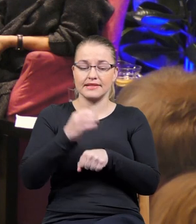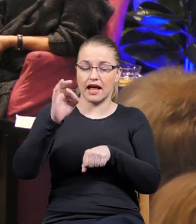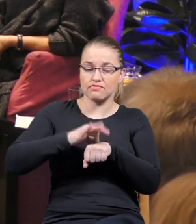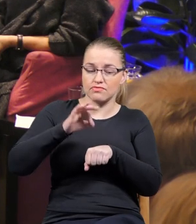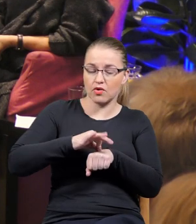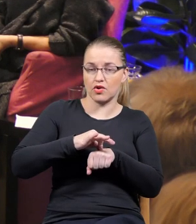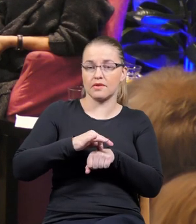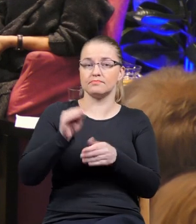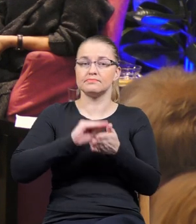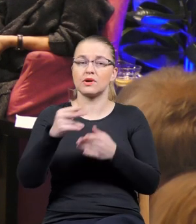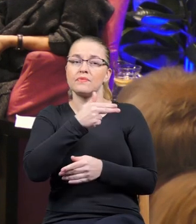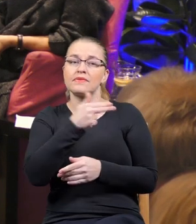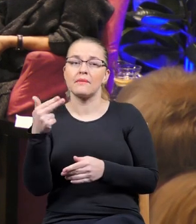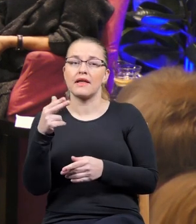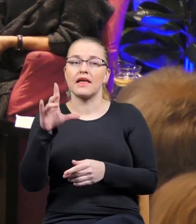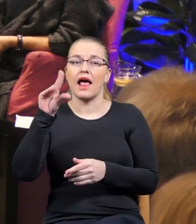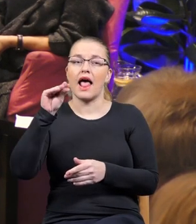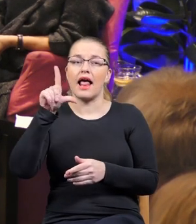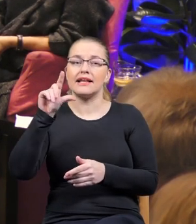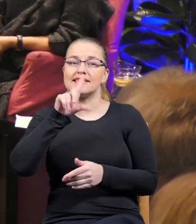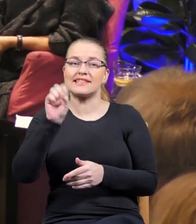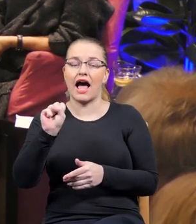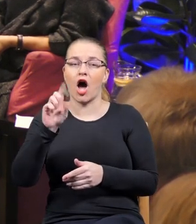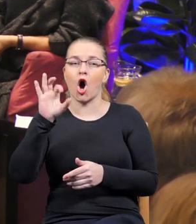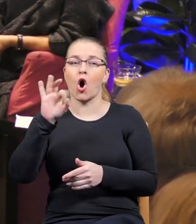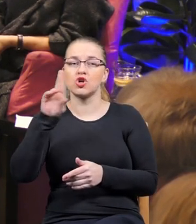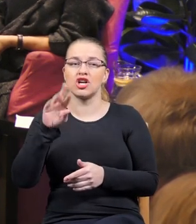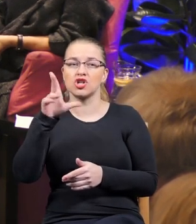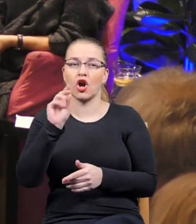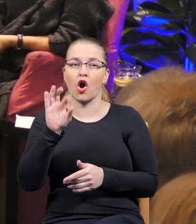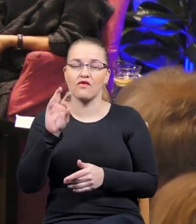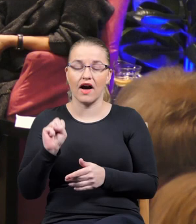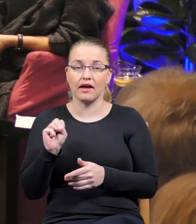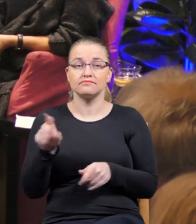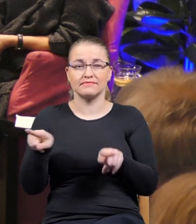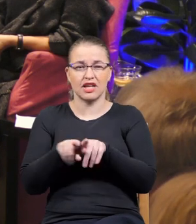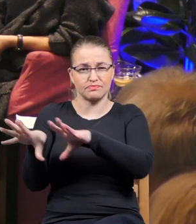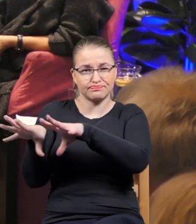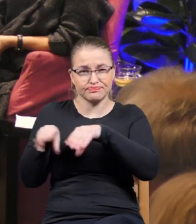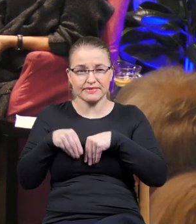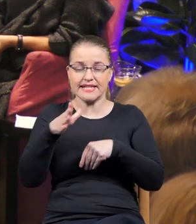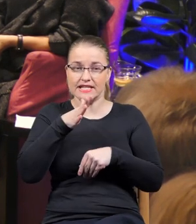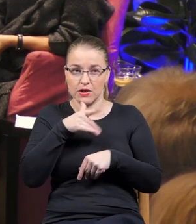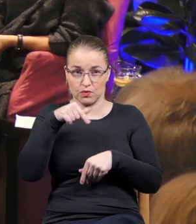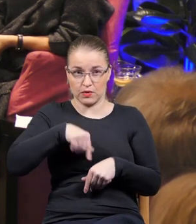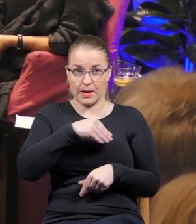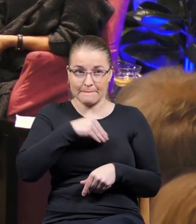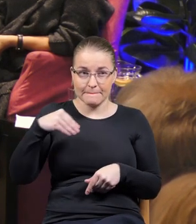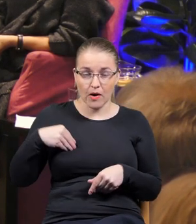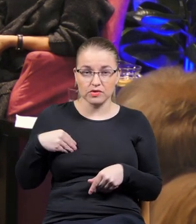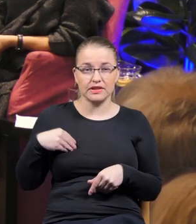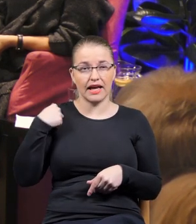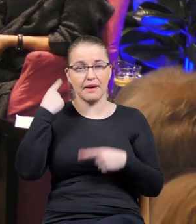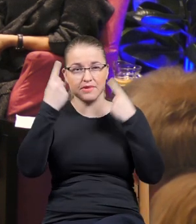o Elizie Orzeszkowej i o procesach asymilacji. Pewnie nie czytałam tej pracy, ale domyślam się, że